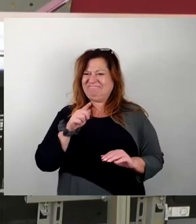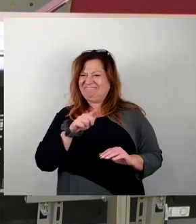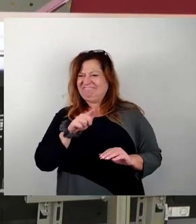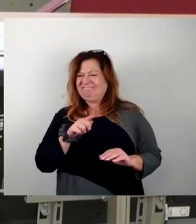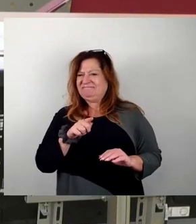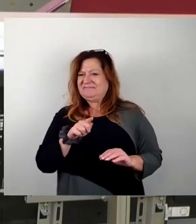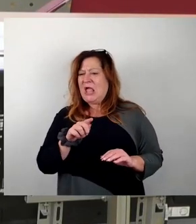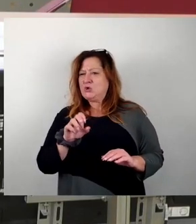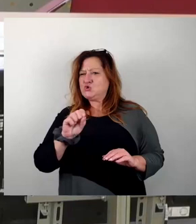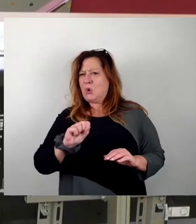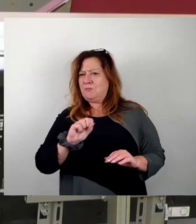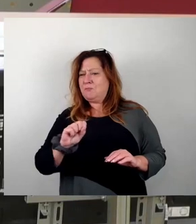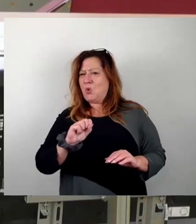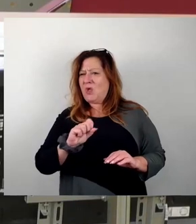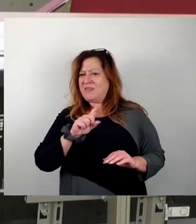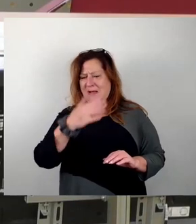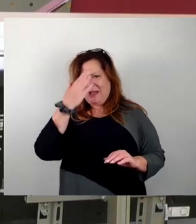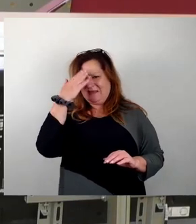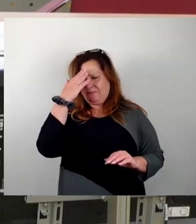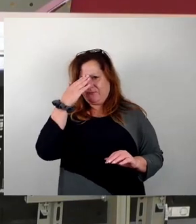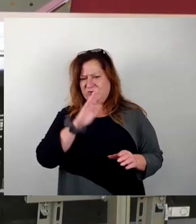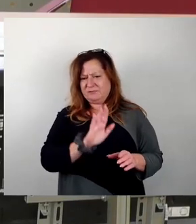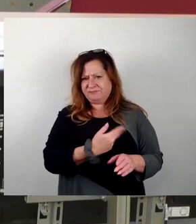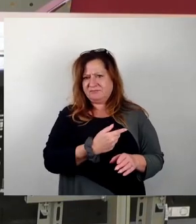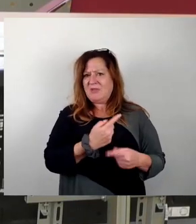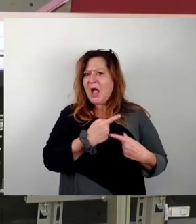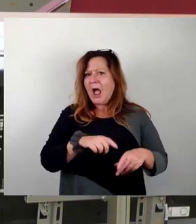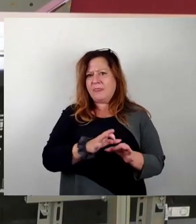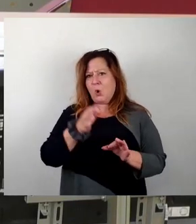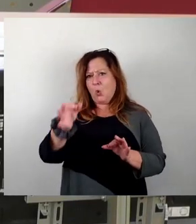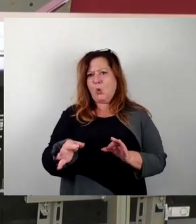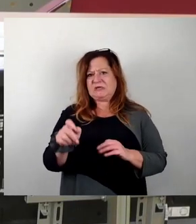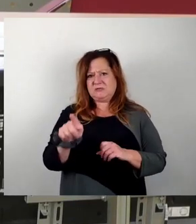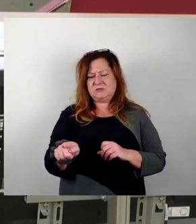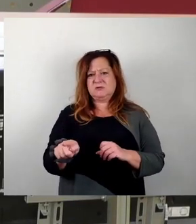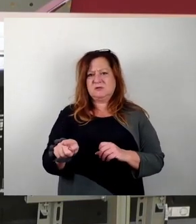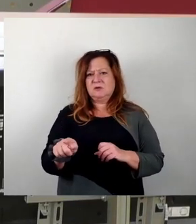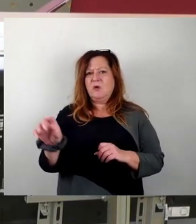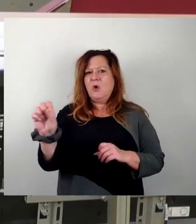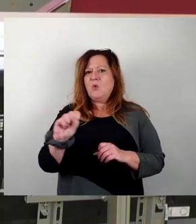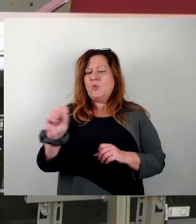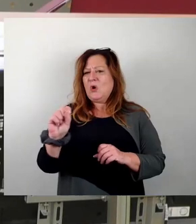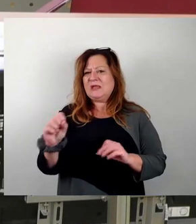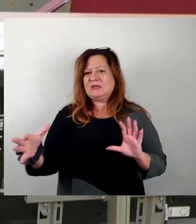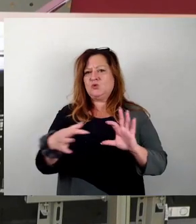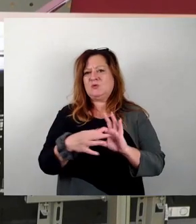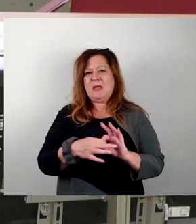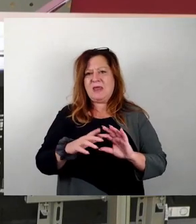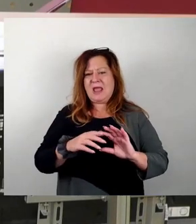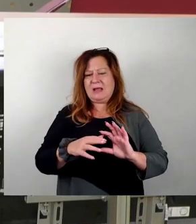damals bewusst entfernt und an einen Ort gestellt, wo man das eben so diesen Zusammenhang eben nicht mehr hat.